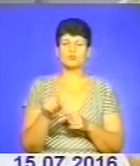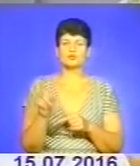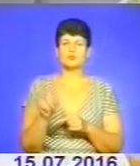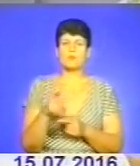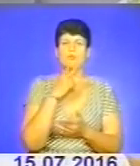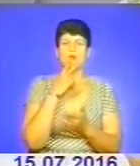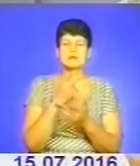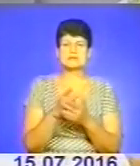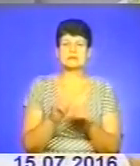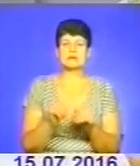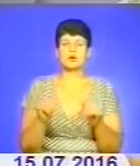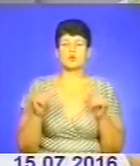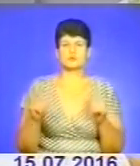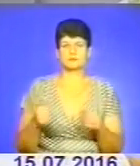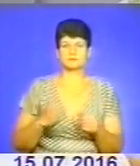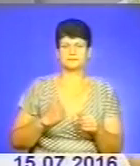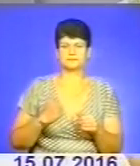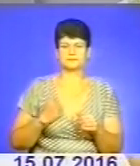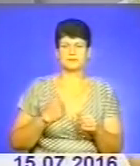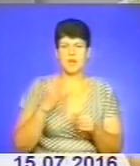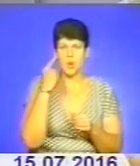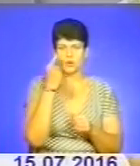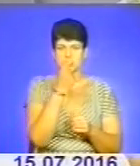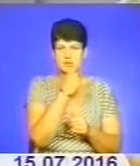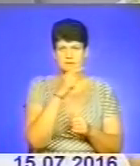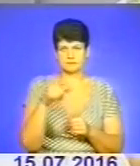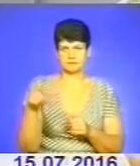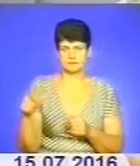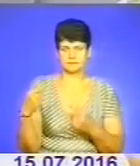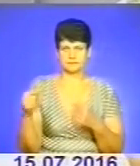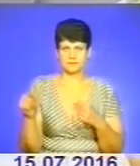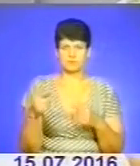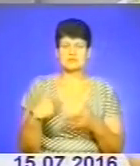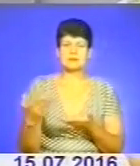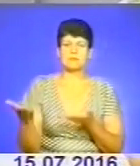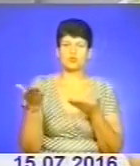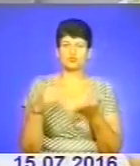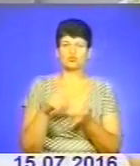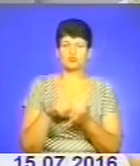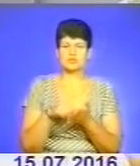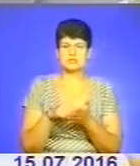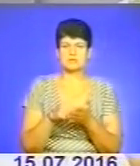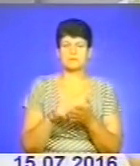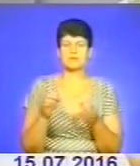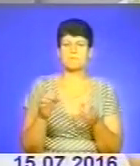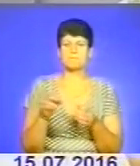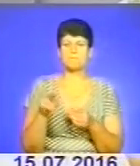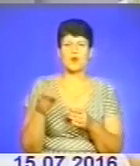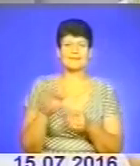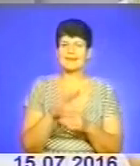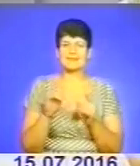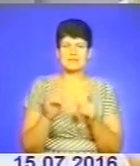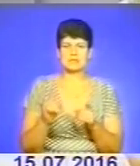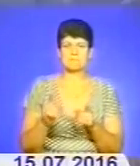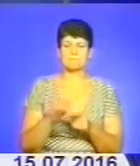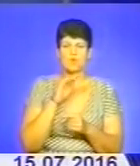показати розвиток Збройних сил України очами очевидців. Тому ми запрошуємо до участі в проєкті не тільки професійних військових,